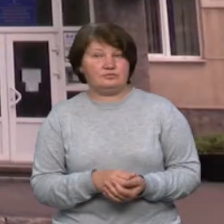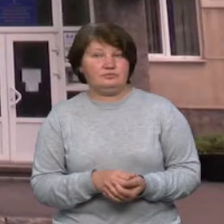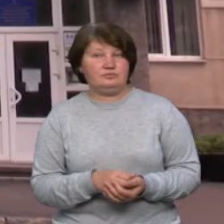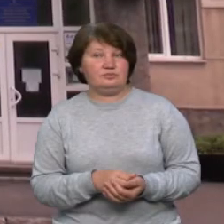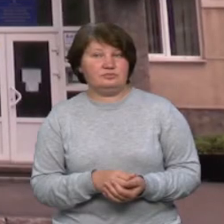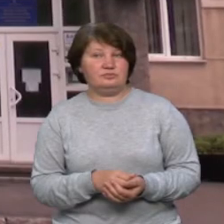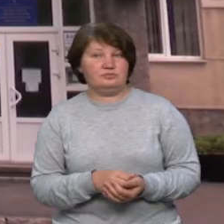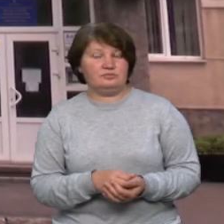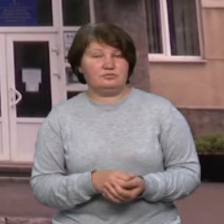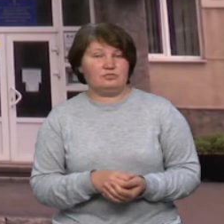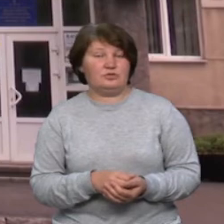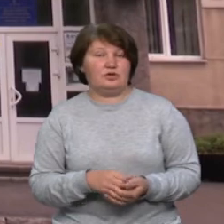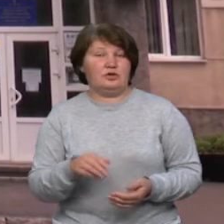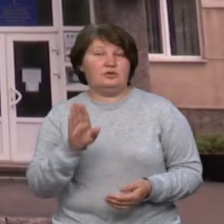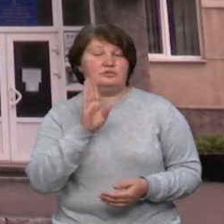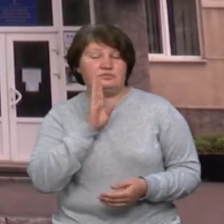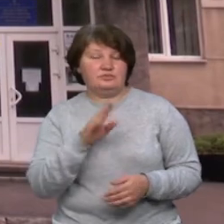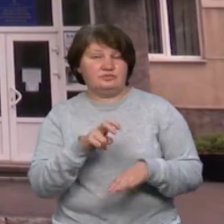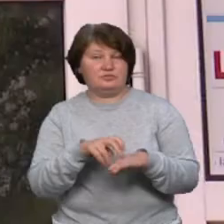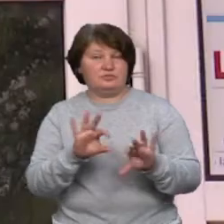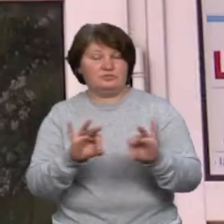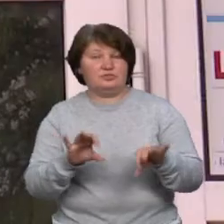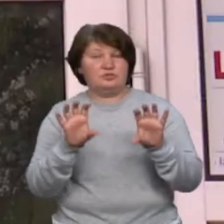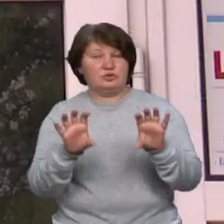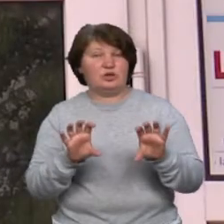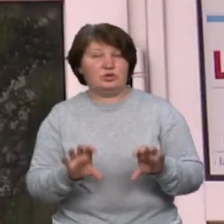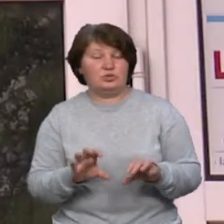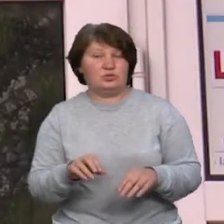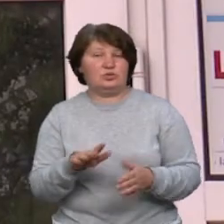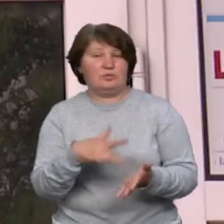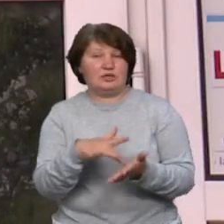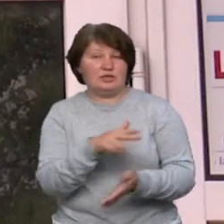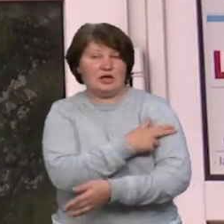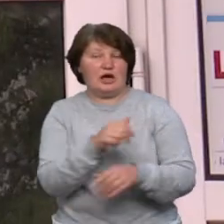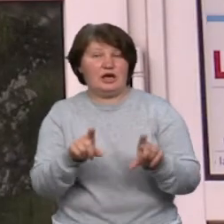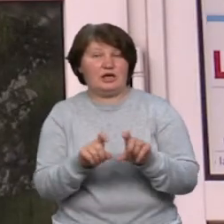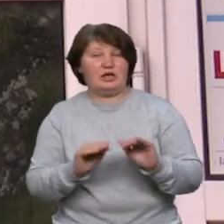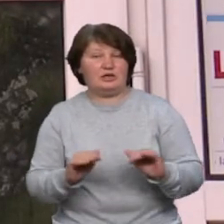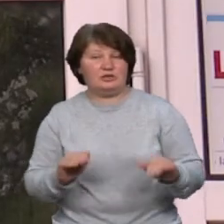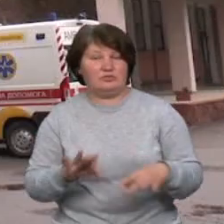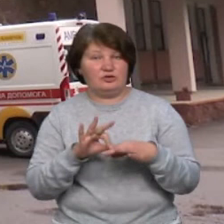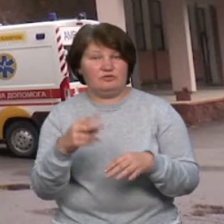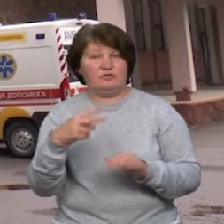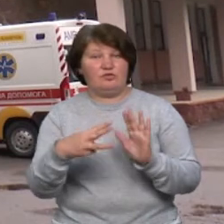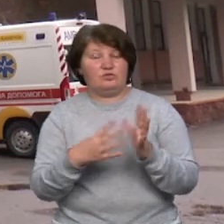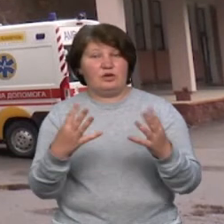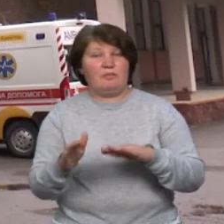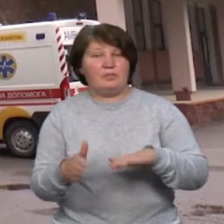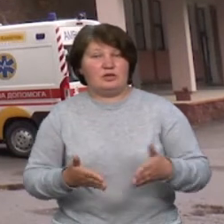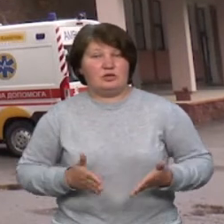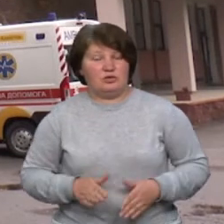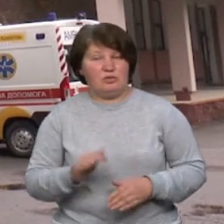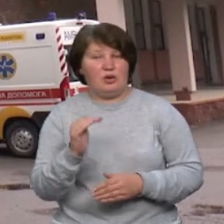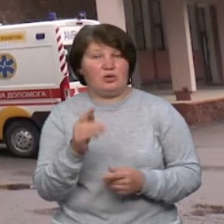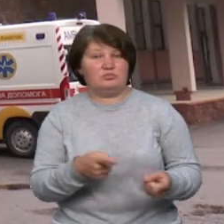Любов Кульчецька каже, що відповідно до статуту міська дитяча лікарня обслуговує дітей з 28-го дня після народження. Тому малюка перевели у